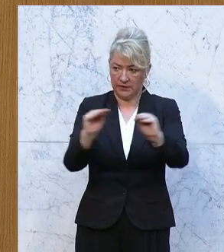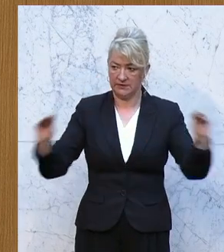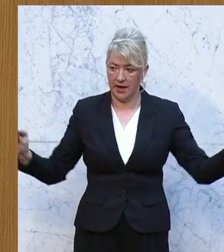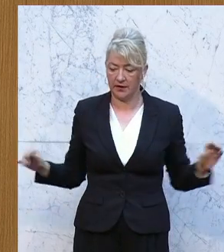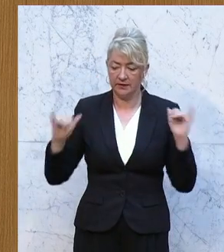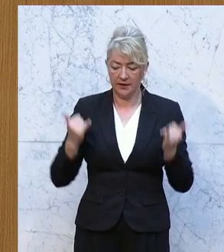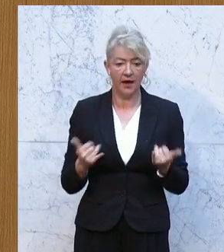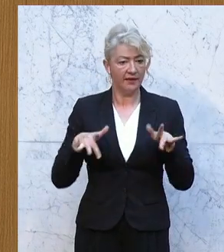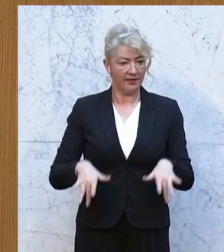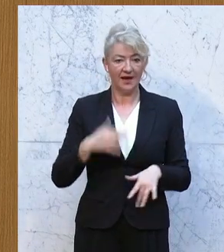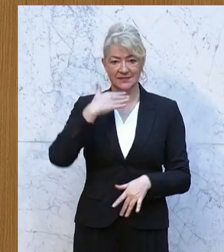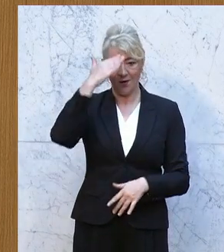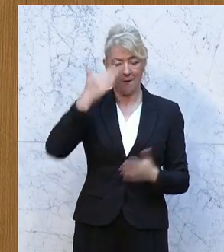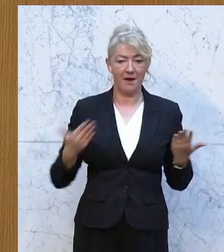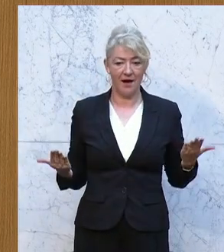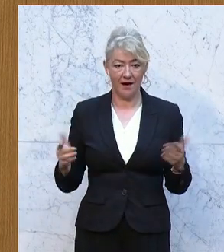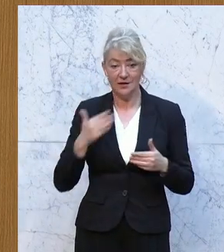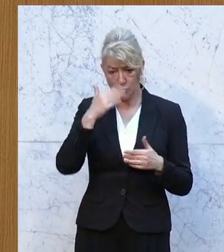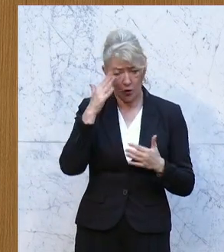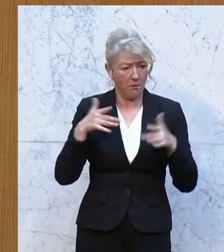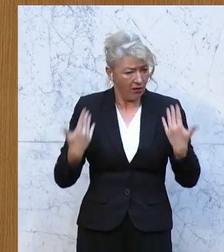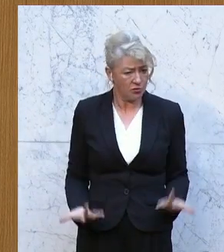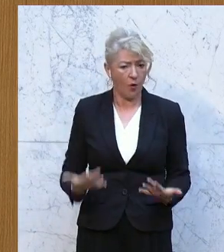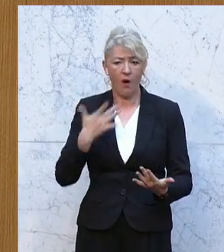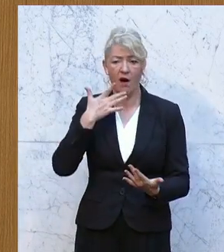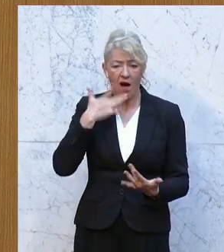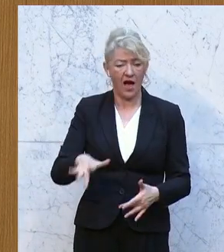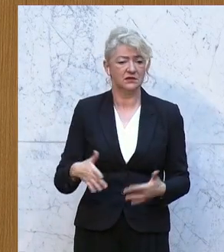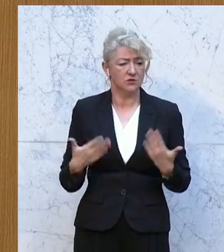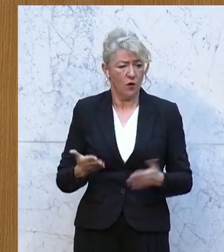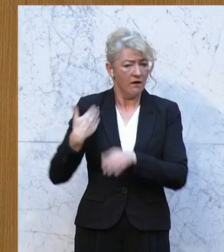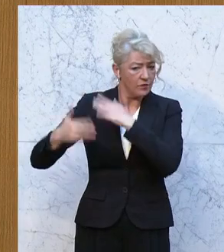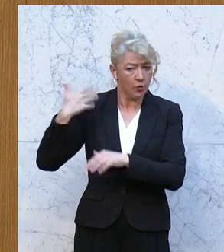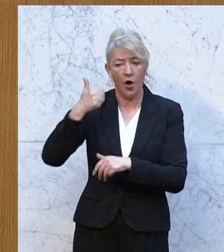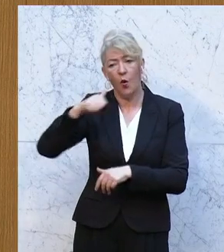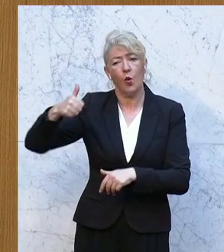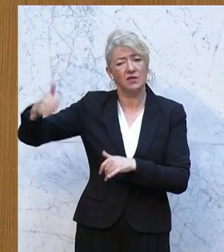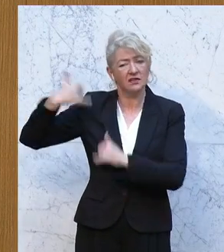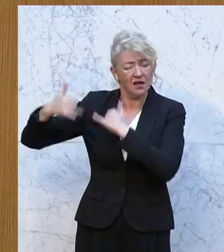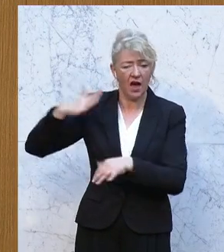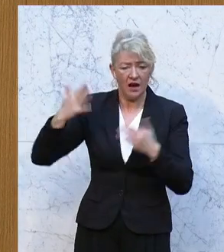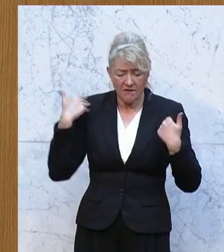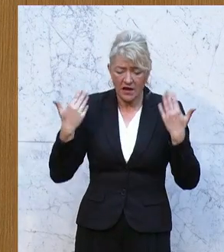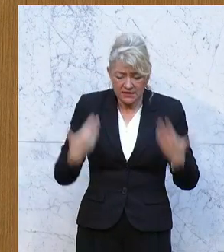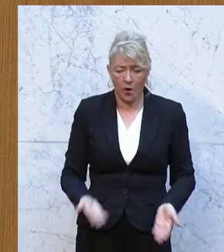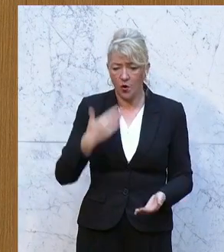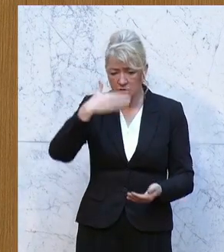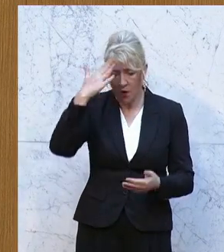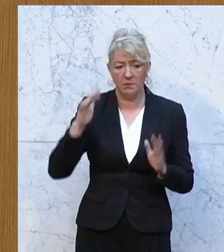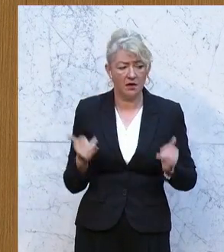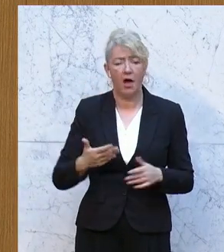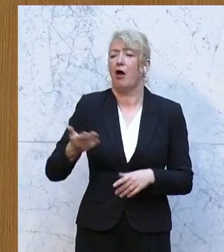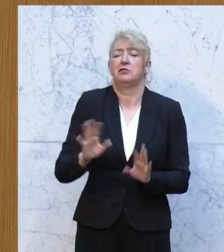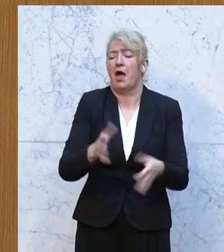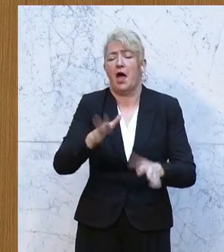ja, es ist Sommer. Und im Sommer ist es heiß. Und das war schon früher so. Das war schon vor Hunderten von Jahren so. Nein, früher war es im Sommer